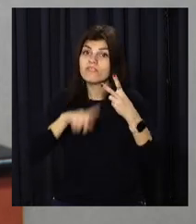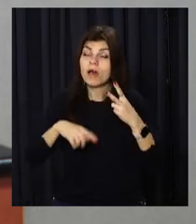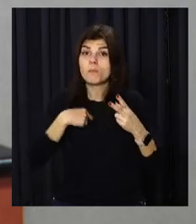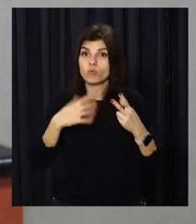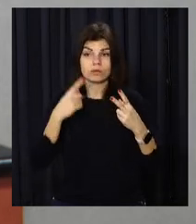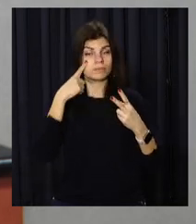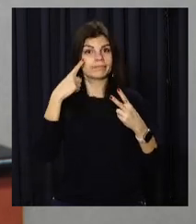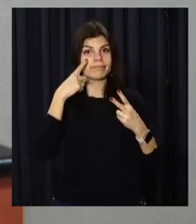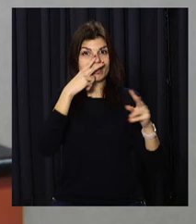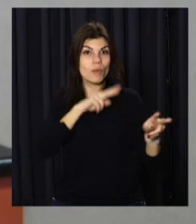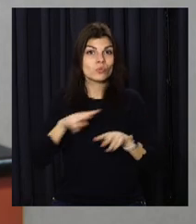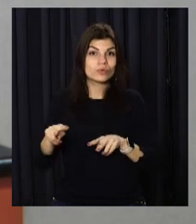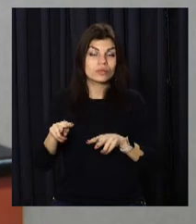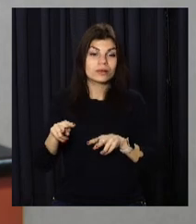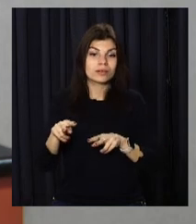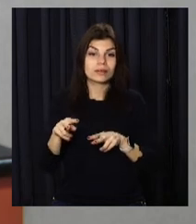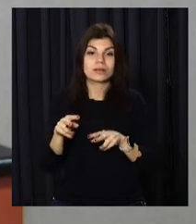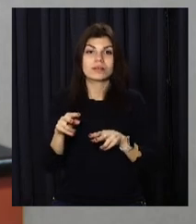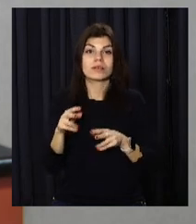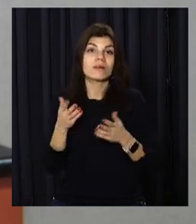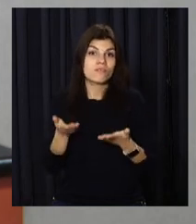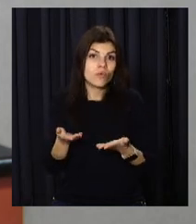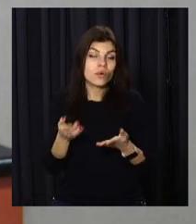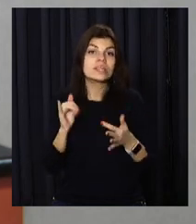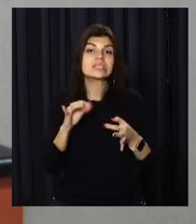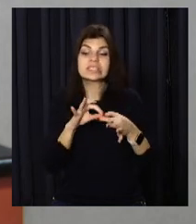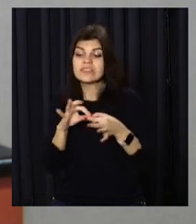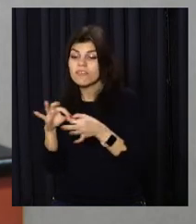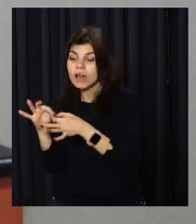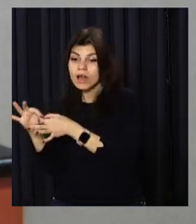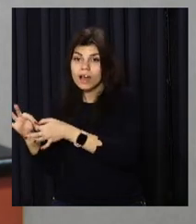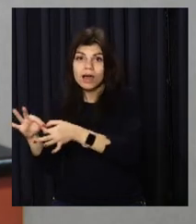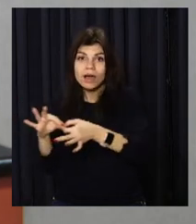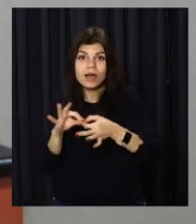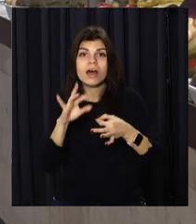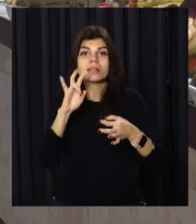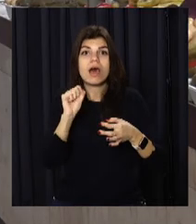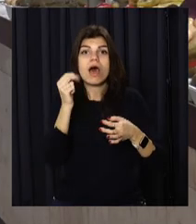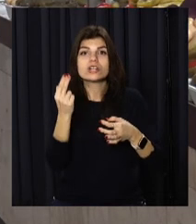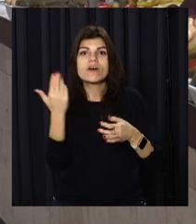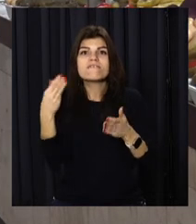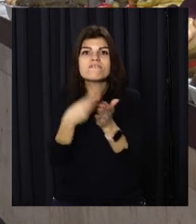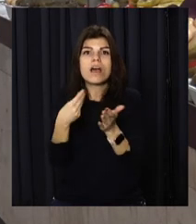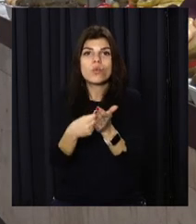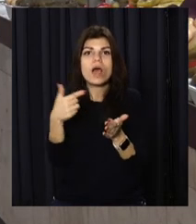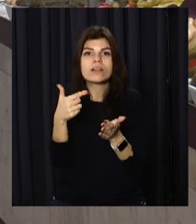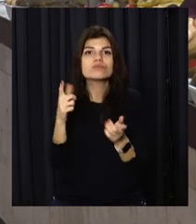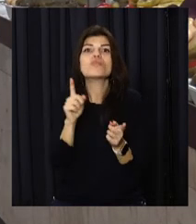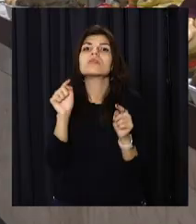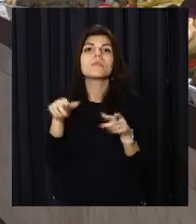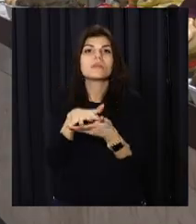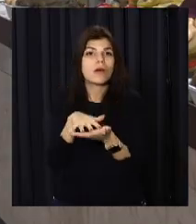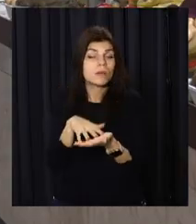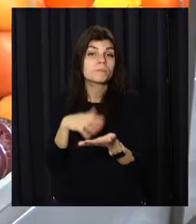наблюдаємо. І зв'язаний з цим курс національної валюти. Але навіть якщо ситуація з